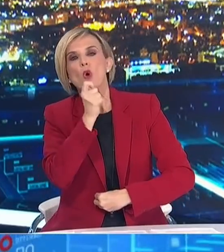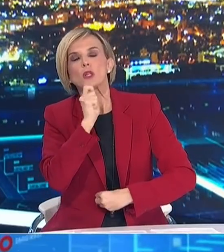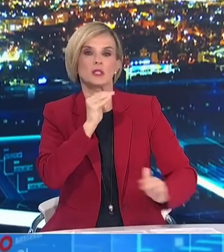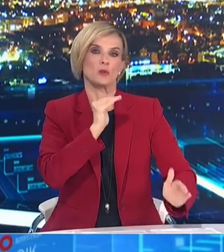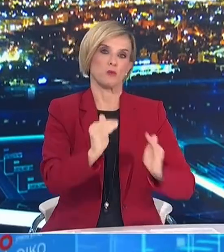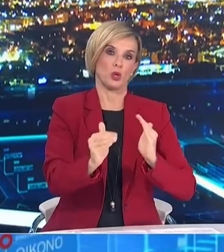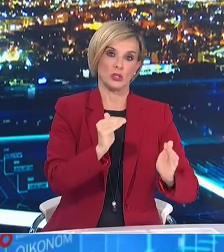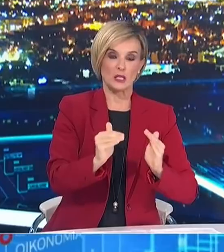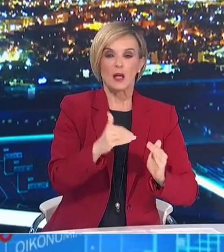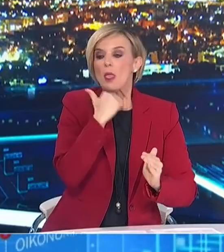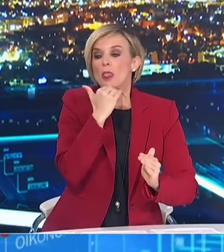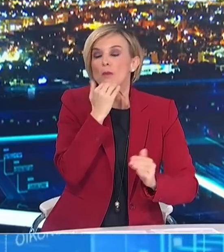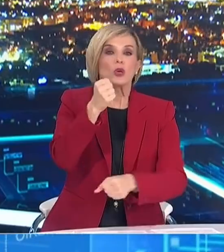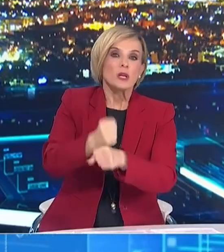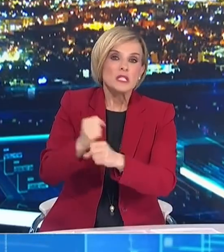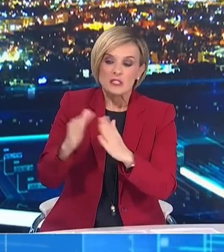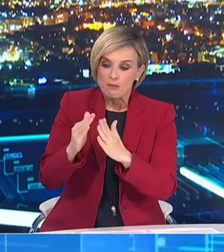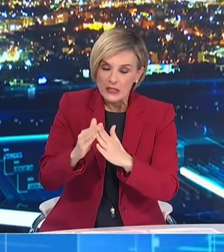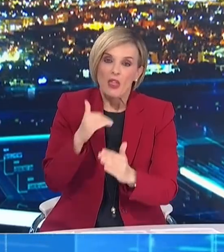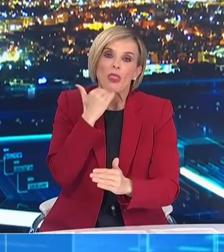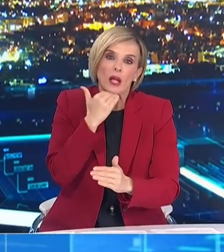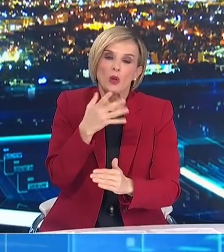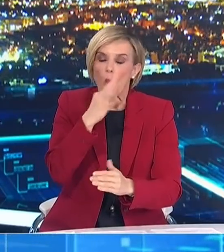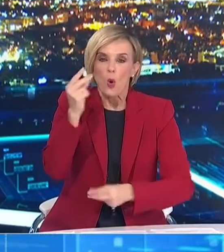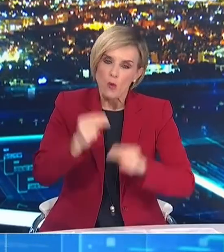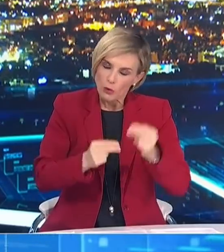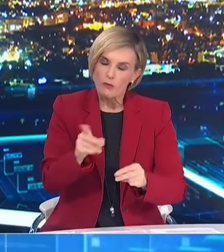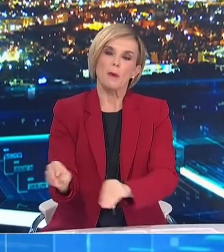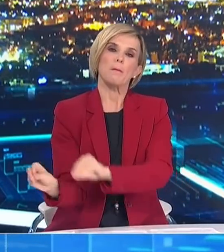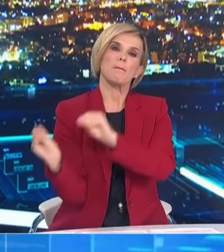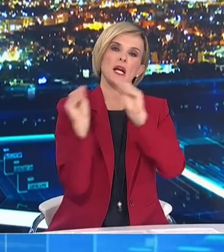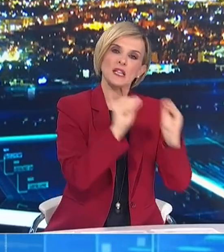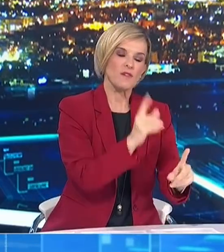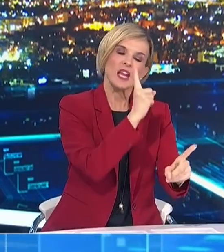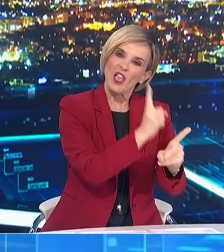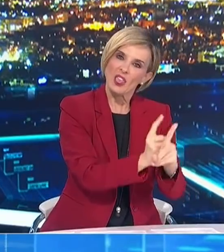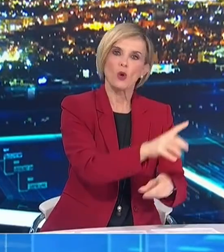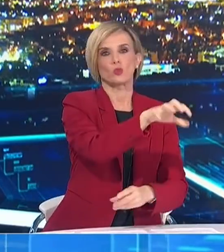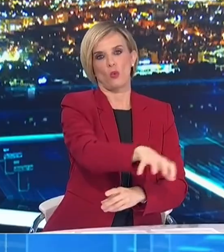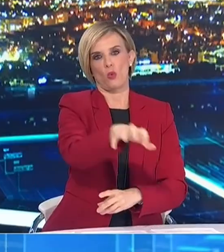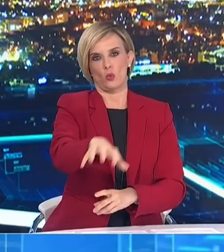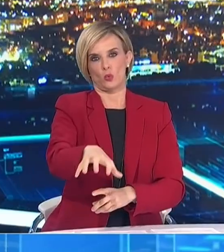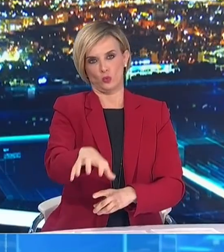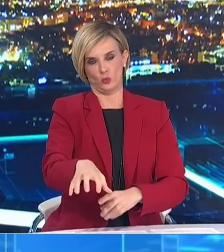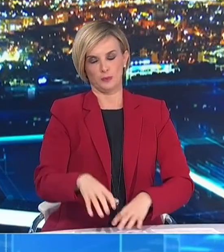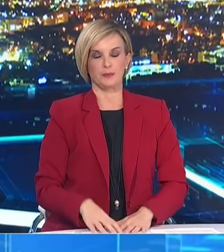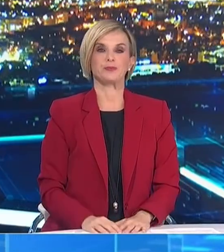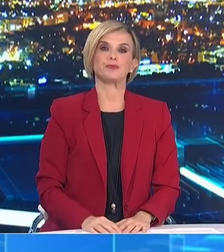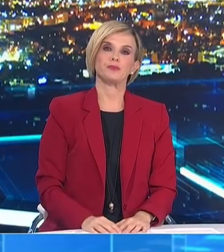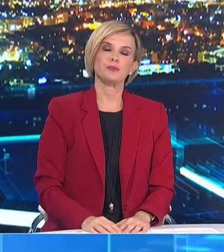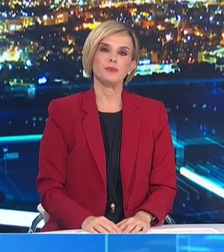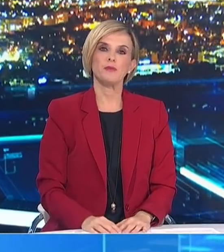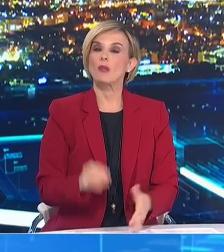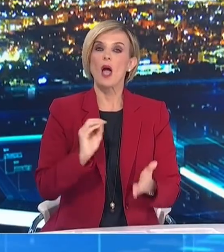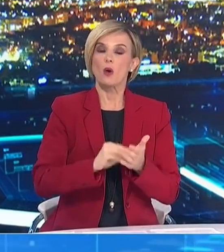περιπτώσεις που η κατοίκων απομόνωση δεν κρίνεται φικτή και εγκυμονή κινδύνους για άλλα μέλη της οικογένειας. Επίσης αποφασίζεται η